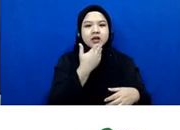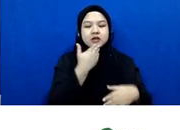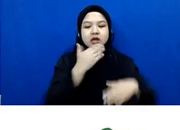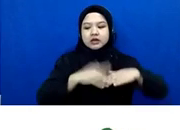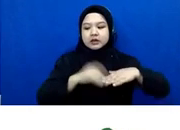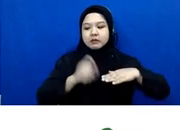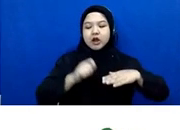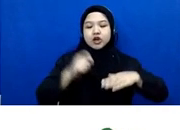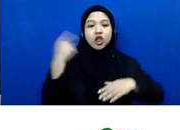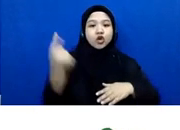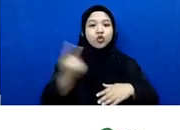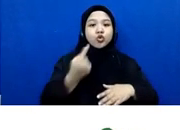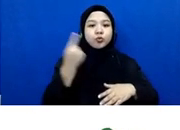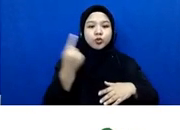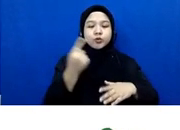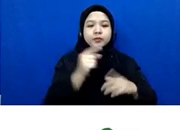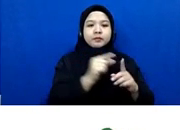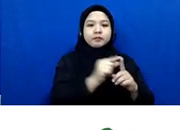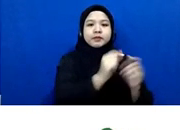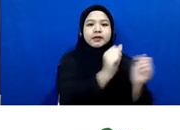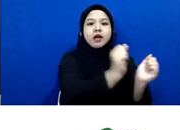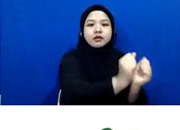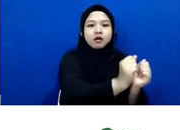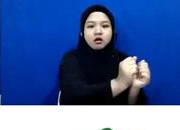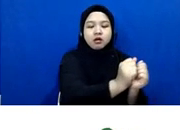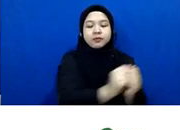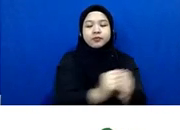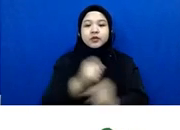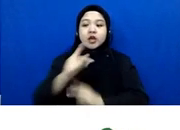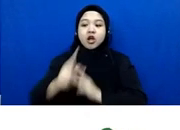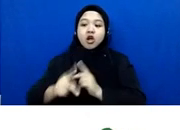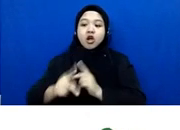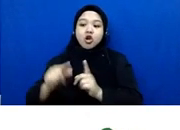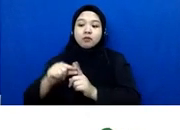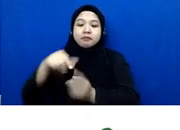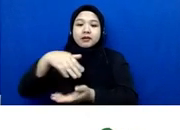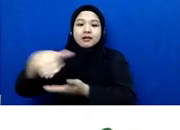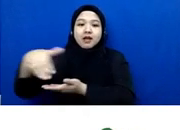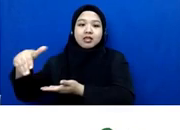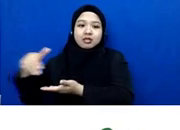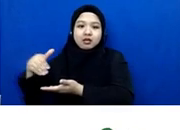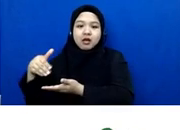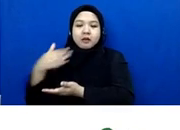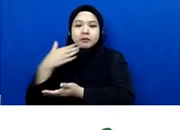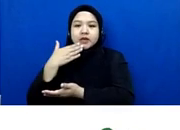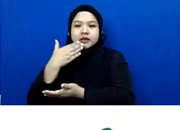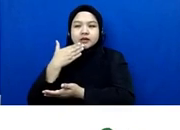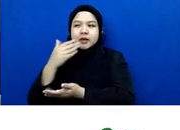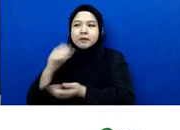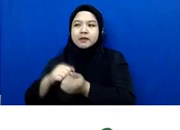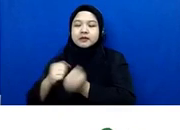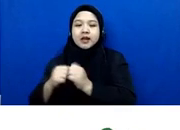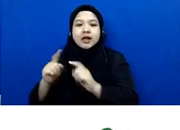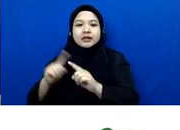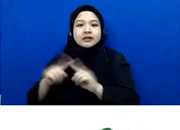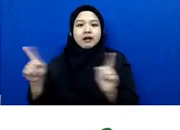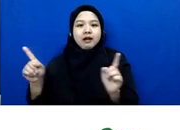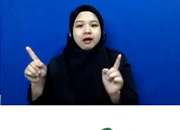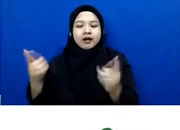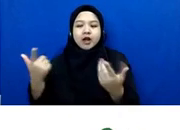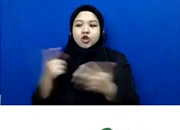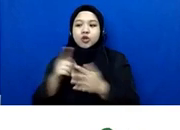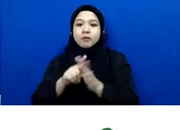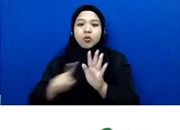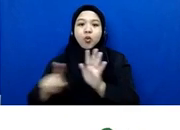umum untuk jenis perkara pidana terus kalau untuk perdata di peradilan umum itu adalah perkara perciraian terus perwalian